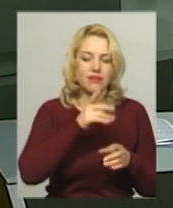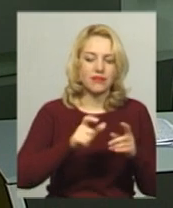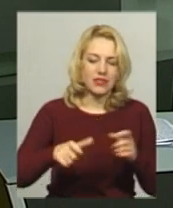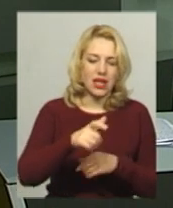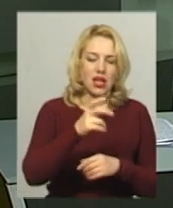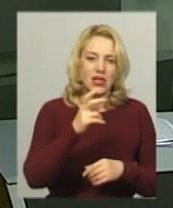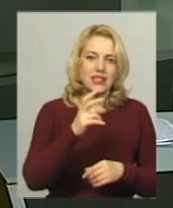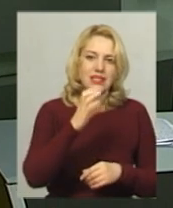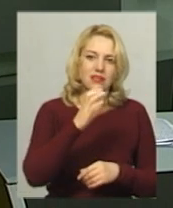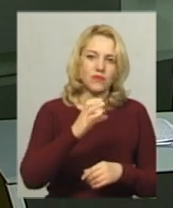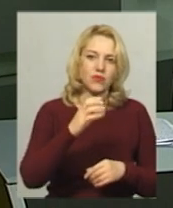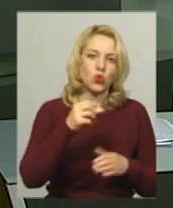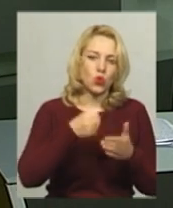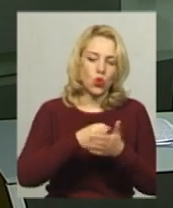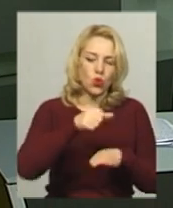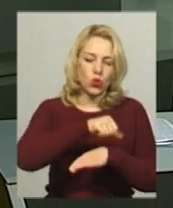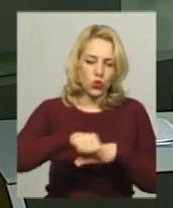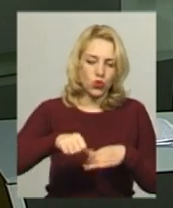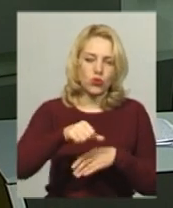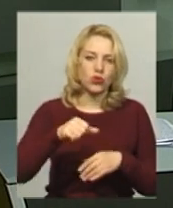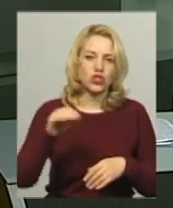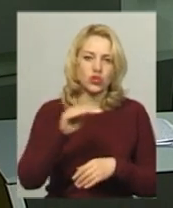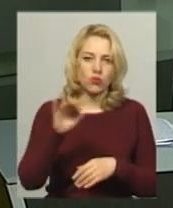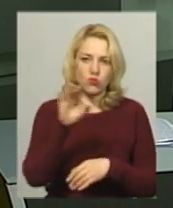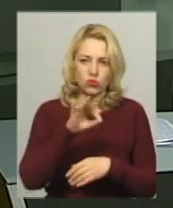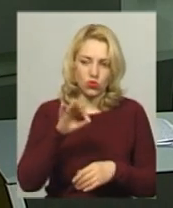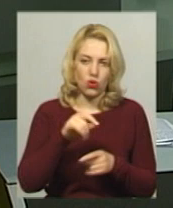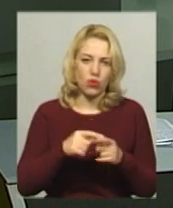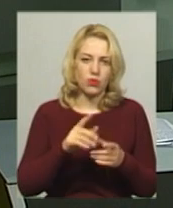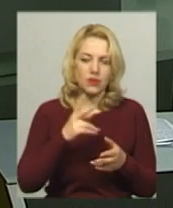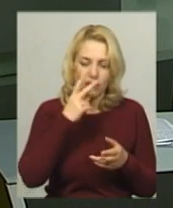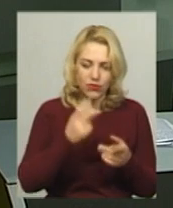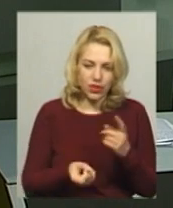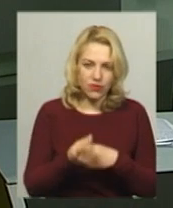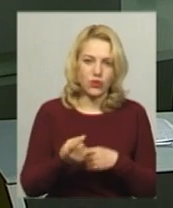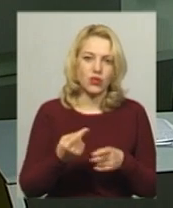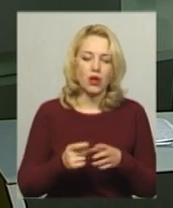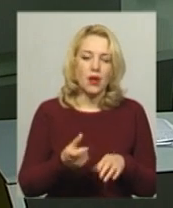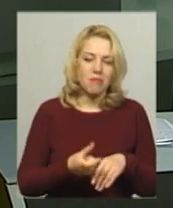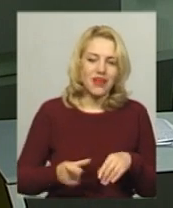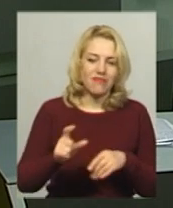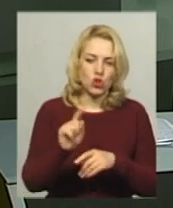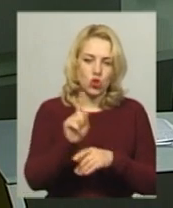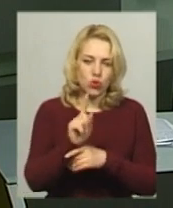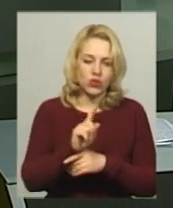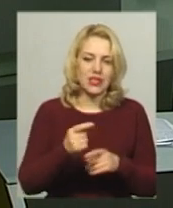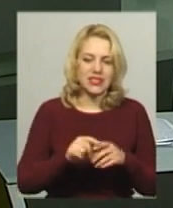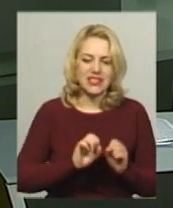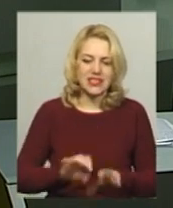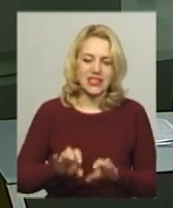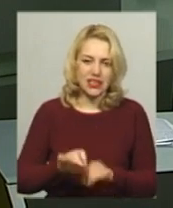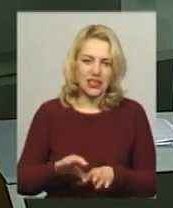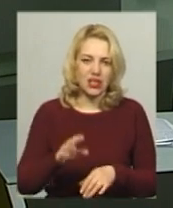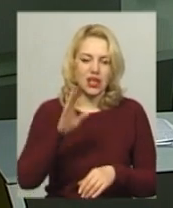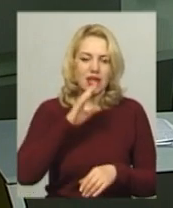до кордону із Житомирською областю. За результатами перевірки виявлено перевищення нормативів гранично допустимих скидів в зливових